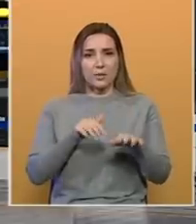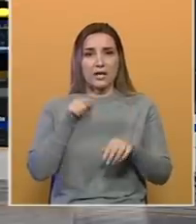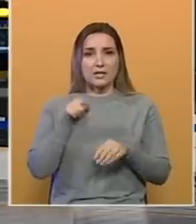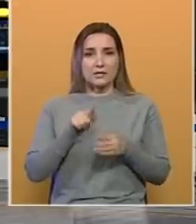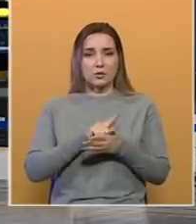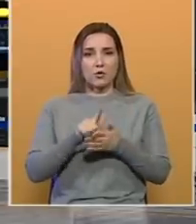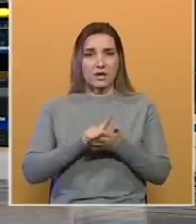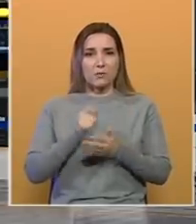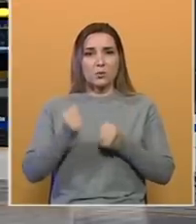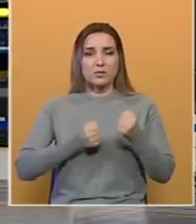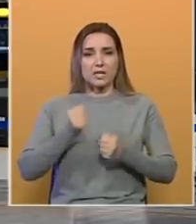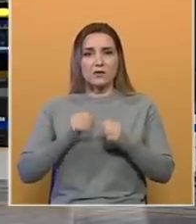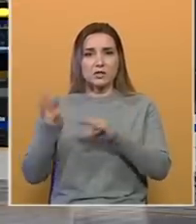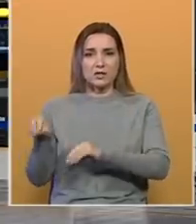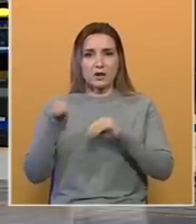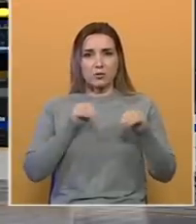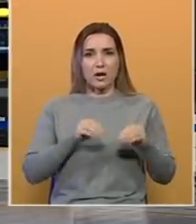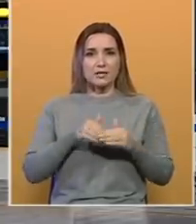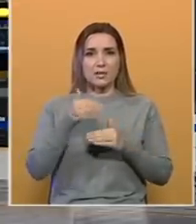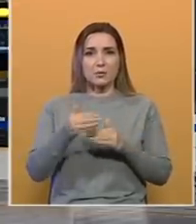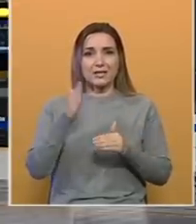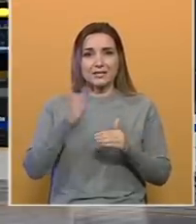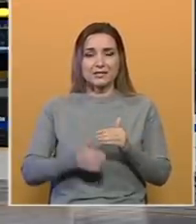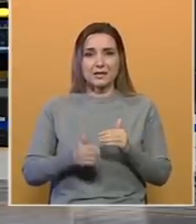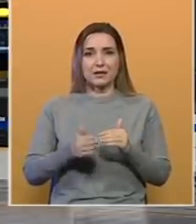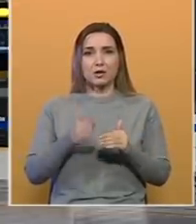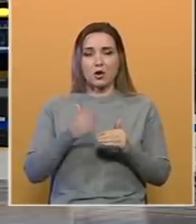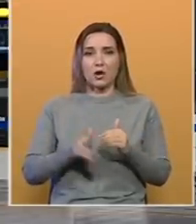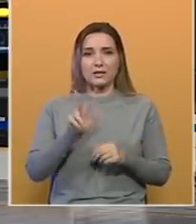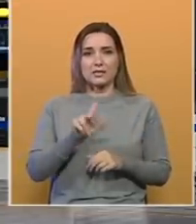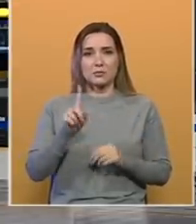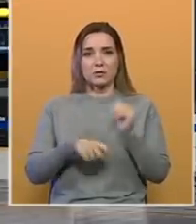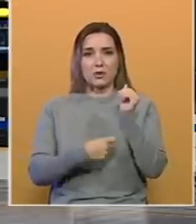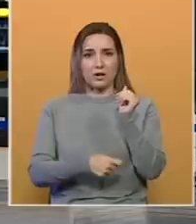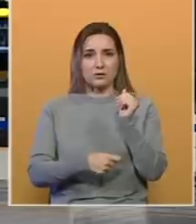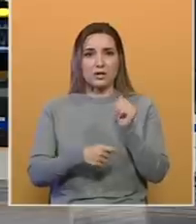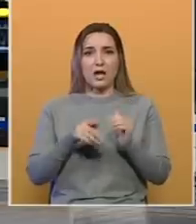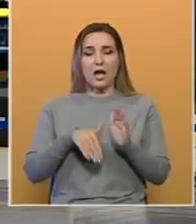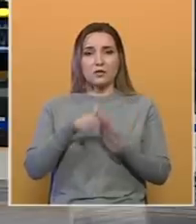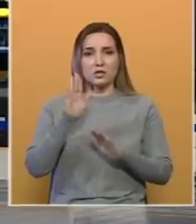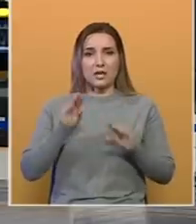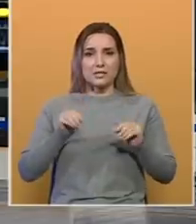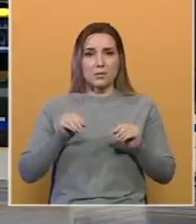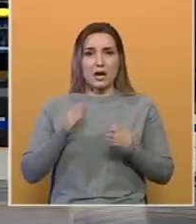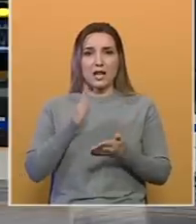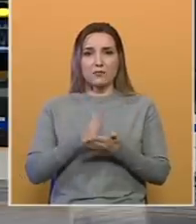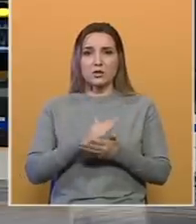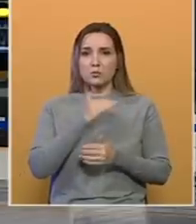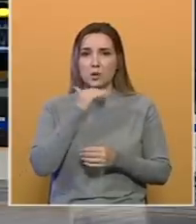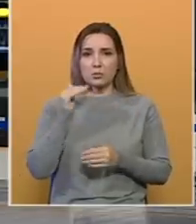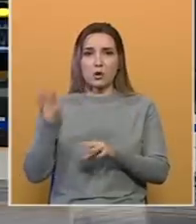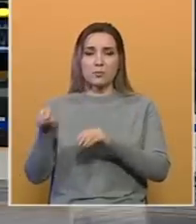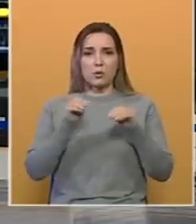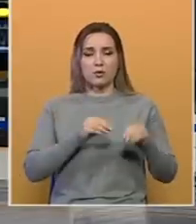napade. Za to vrijeme ubrzavaju se evakuacije pred istek krajnjeg roka 31. kolovoza, a većina zemalja već je